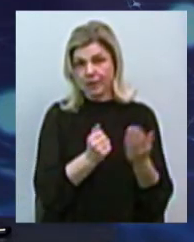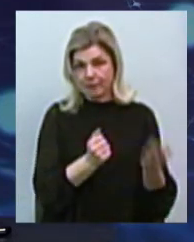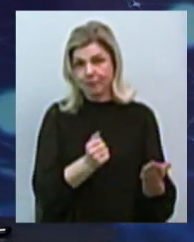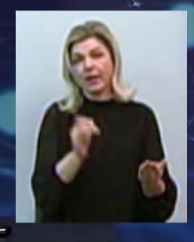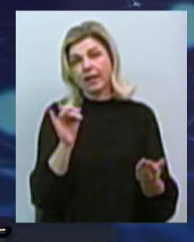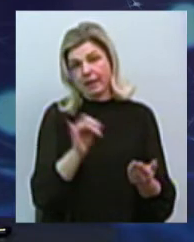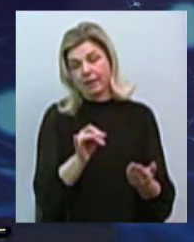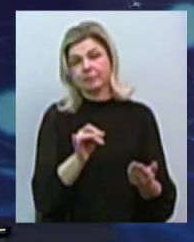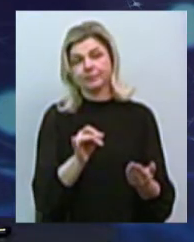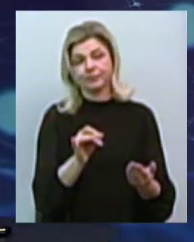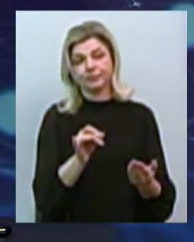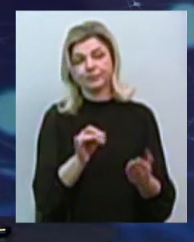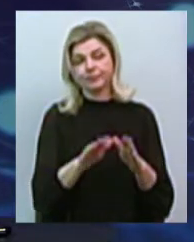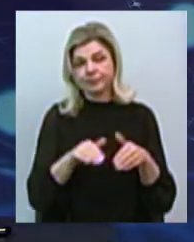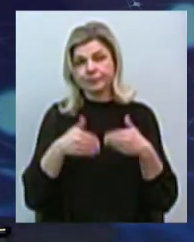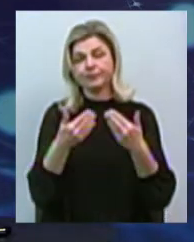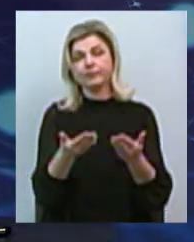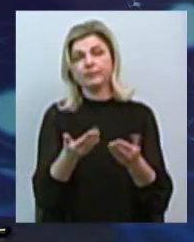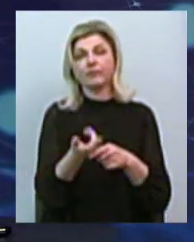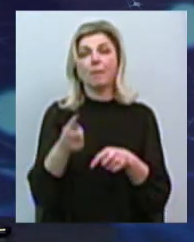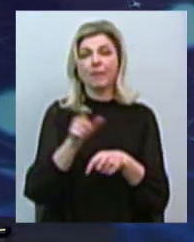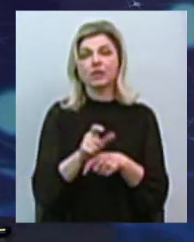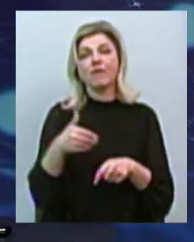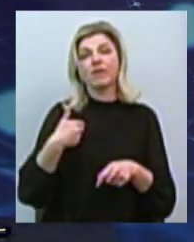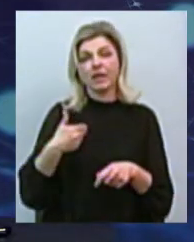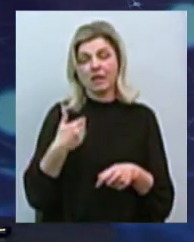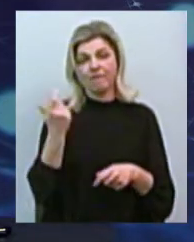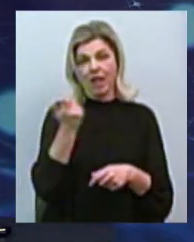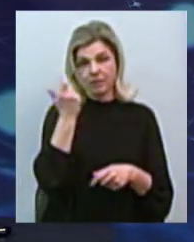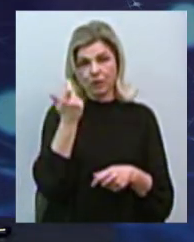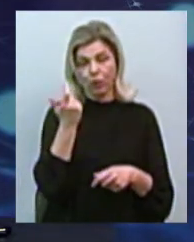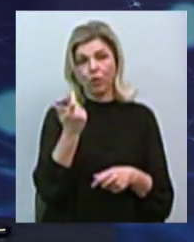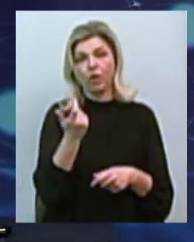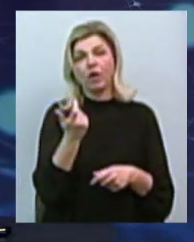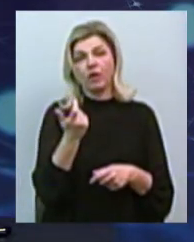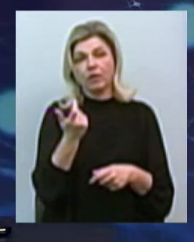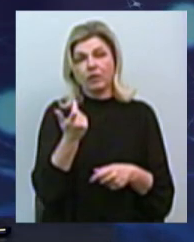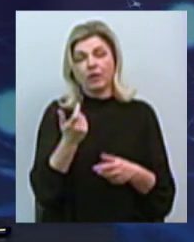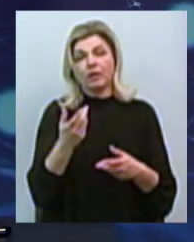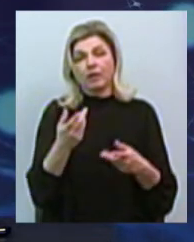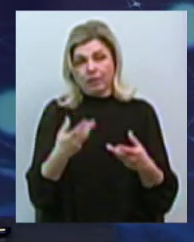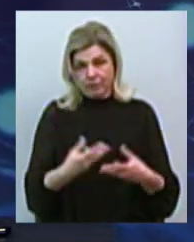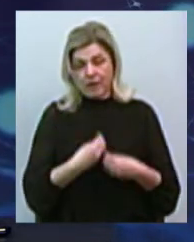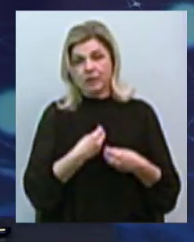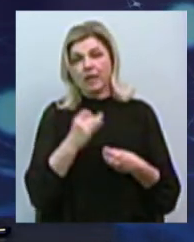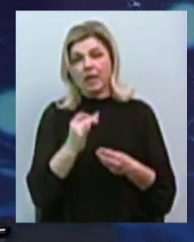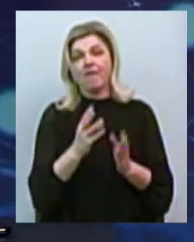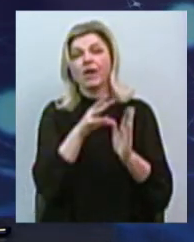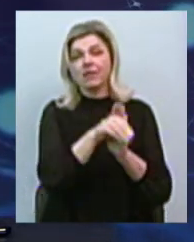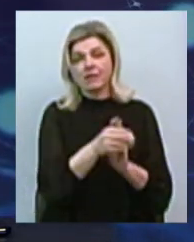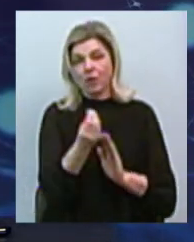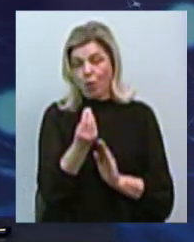і запропонувати більш, може, ефективному власнику вдихнити життя в цей об'єкт, вкласти кошти і